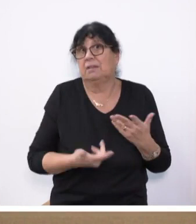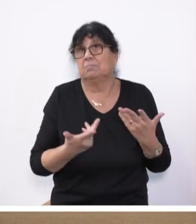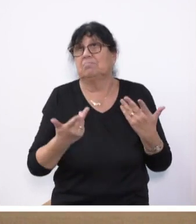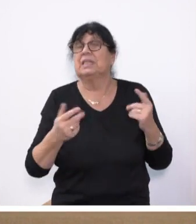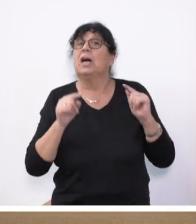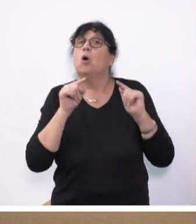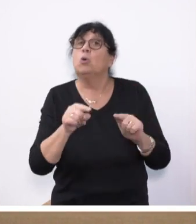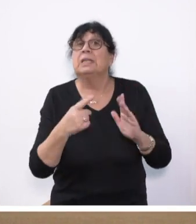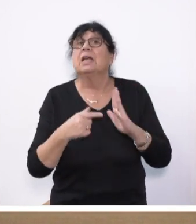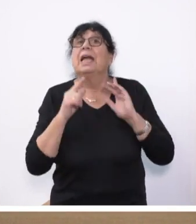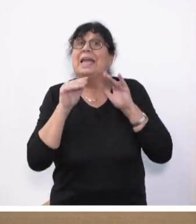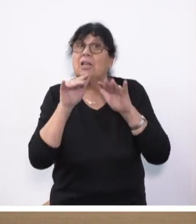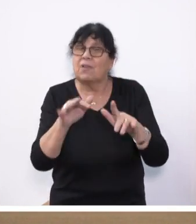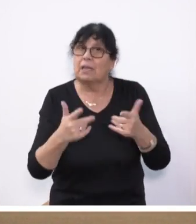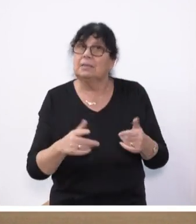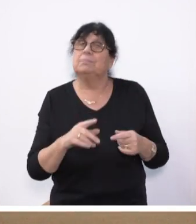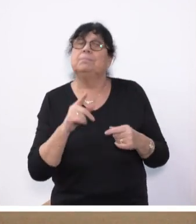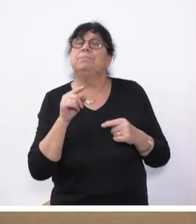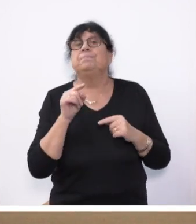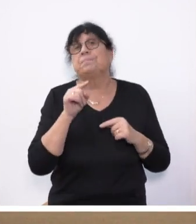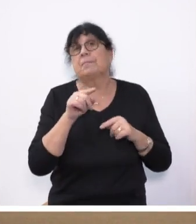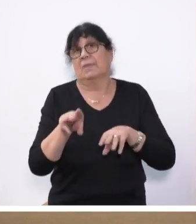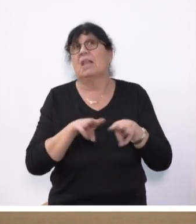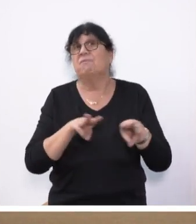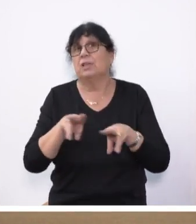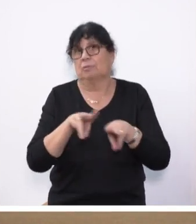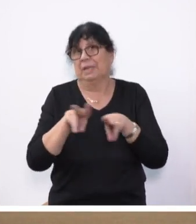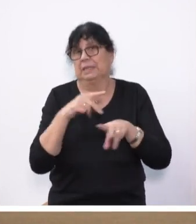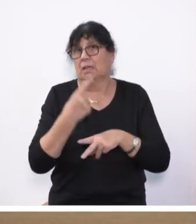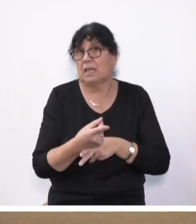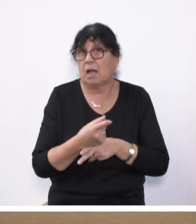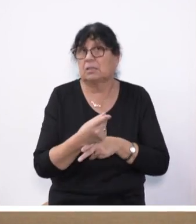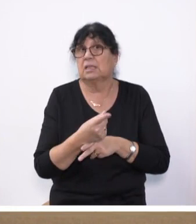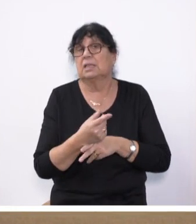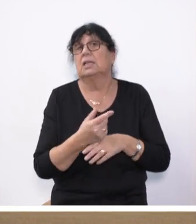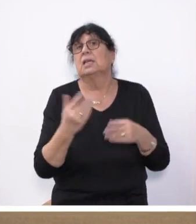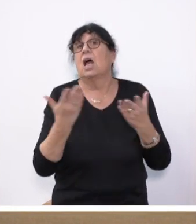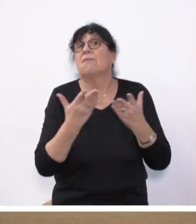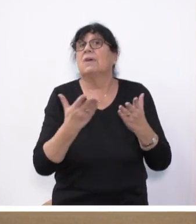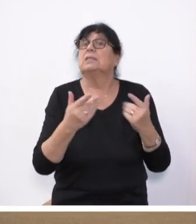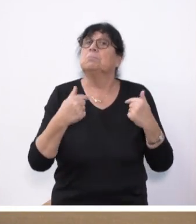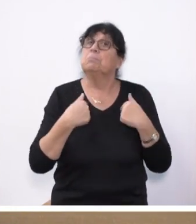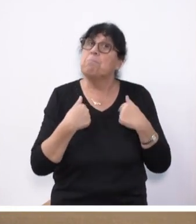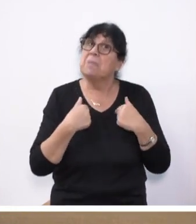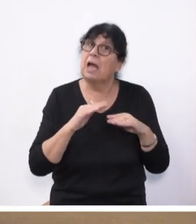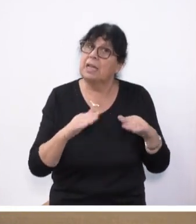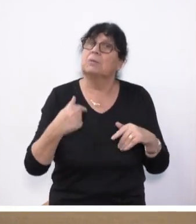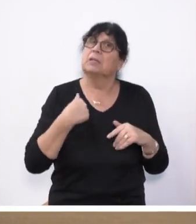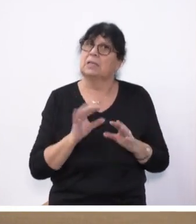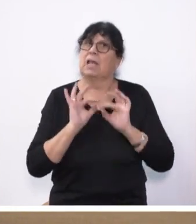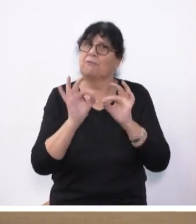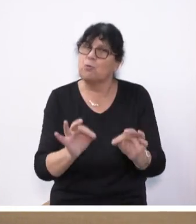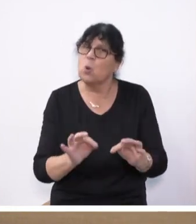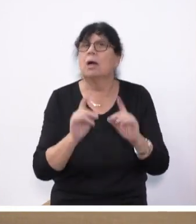darauf hinwirken, der Wirtschaftsminister hat ja gesagt, was an mir liegt, bin ich dafür. Aber